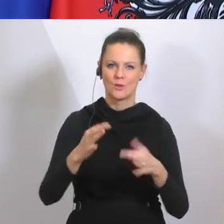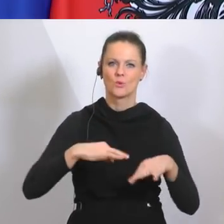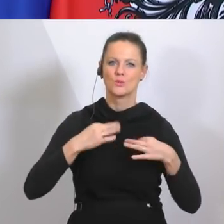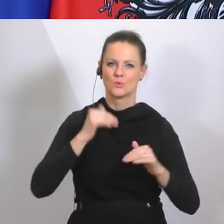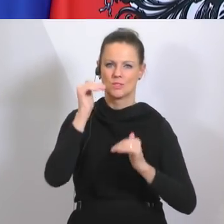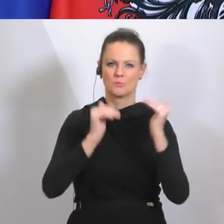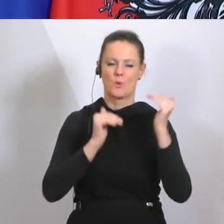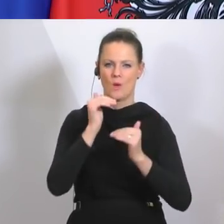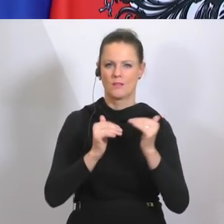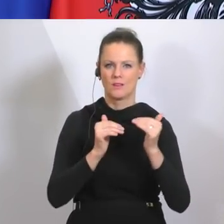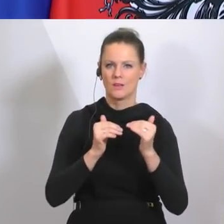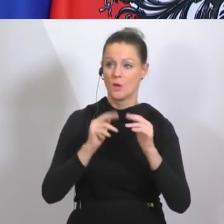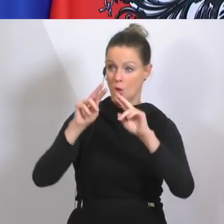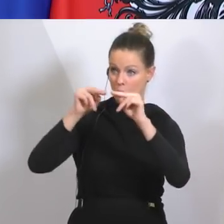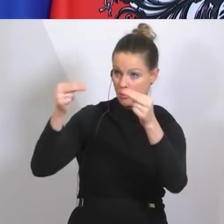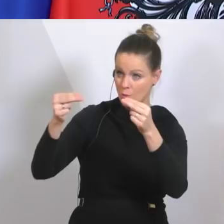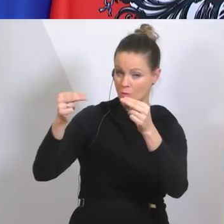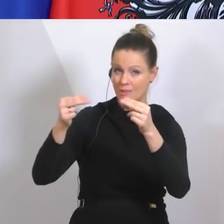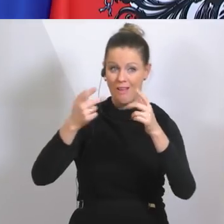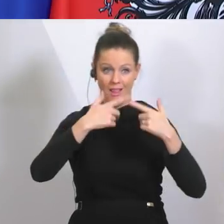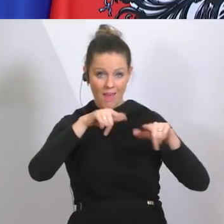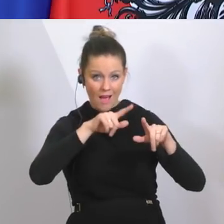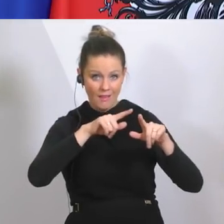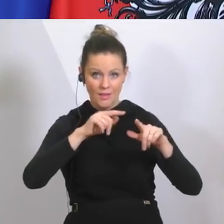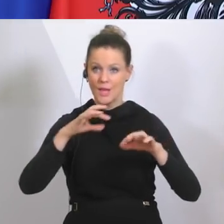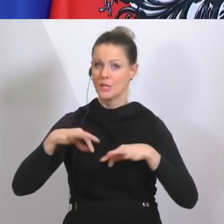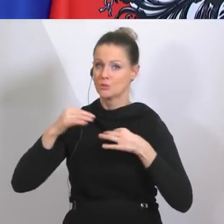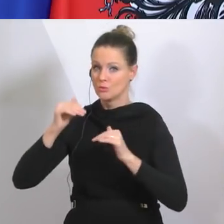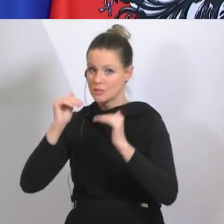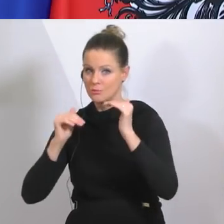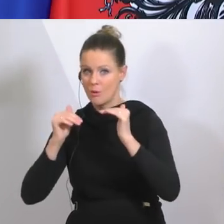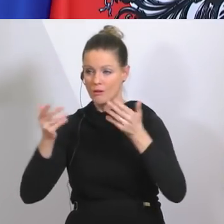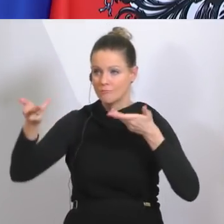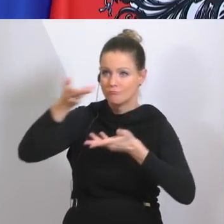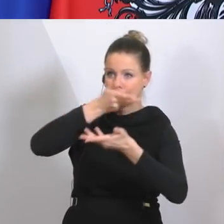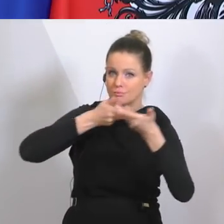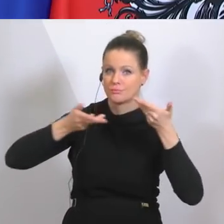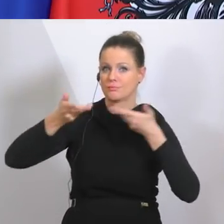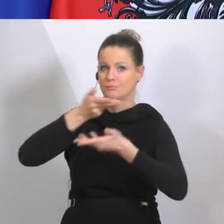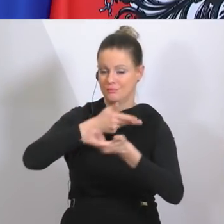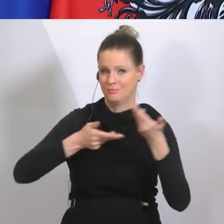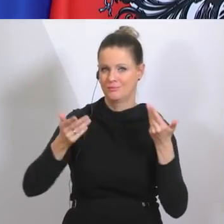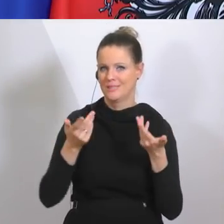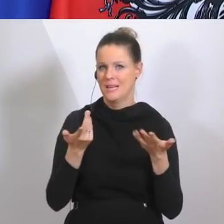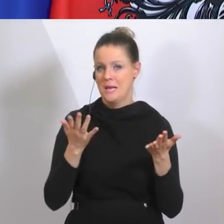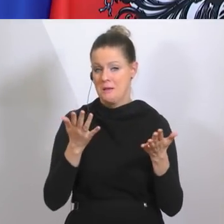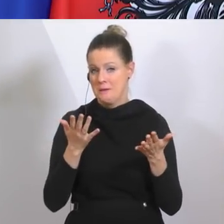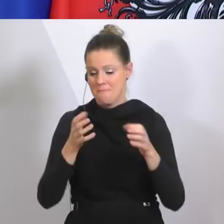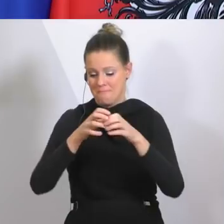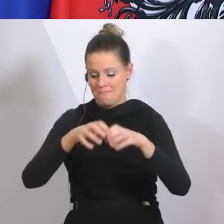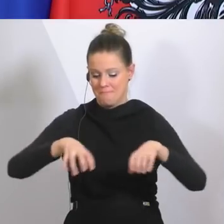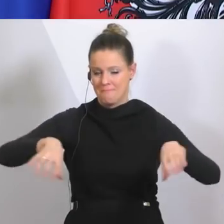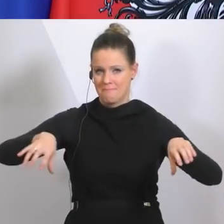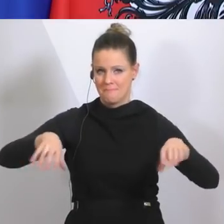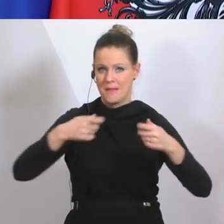Absprache mit dem Bund, ob die aufgehoben werden kann oder nicht. Würde ich aber in der Betrachtung etwas losgelöst sehen von den